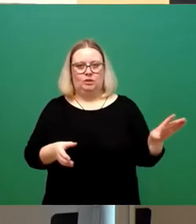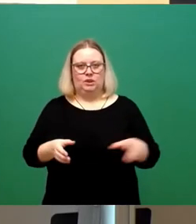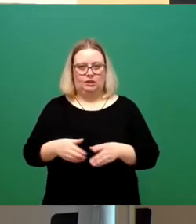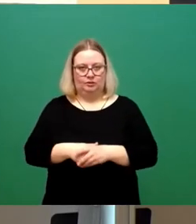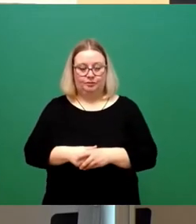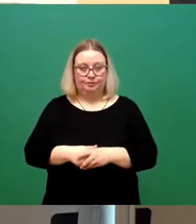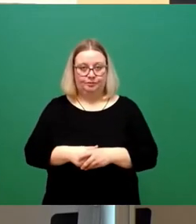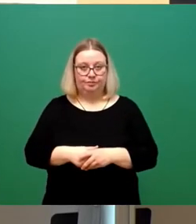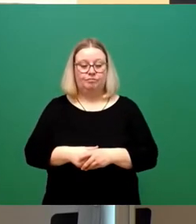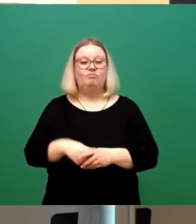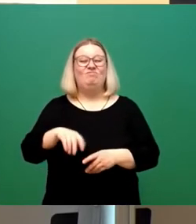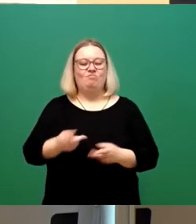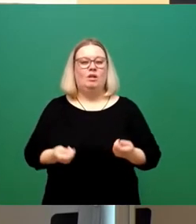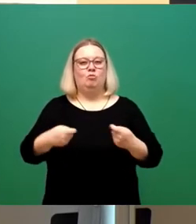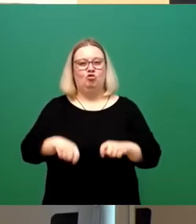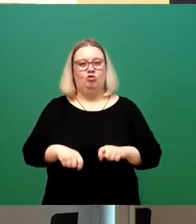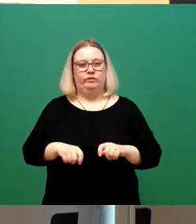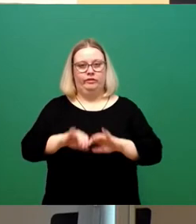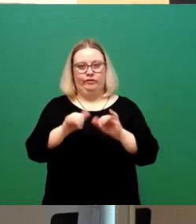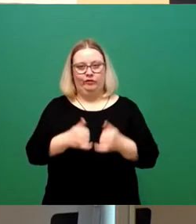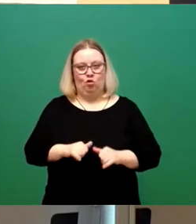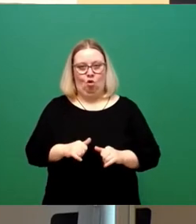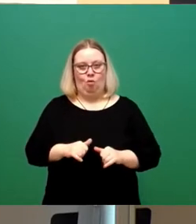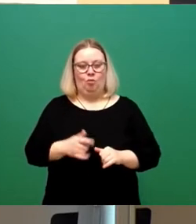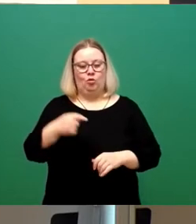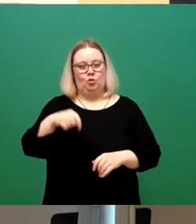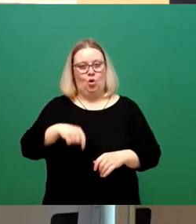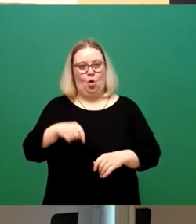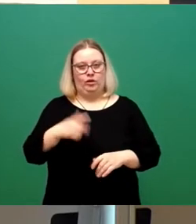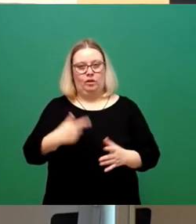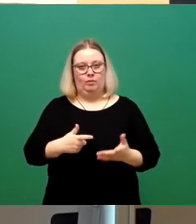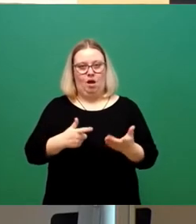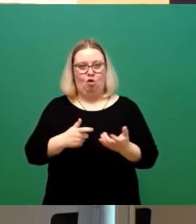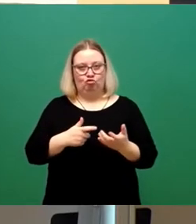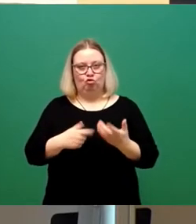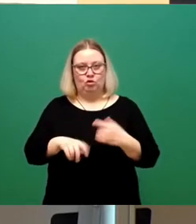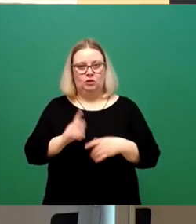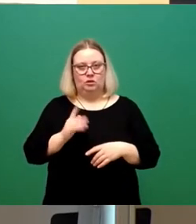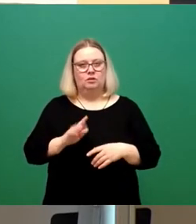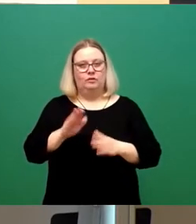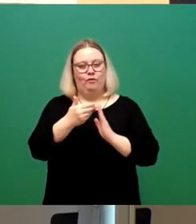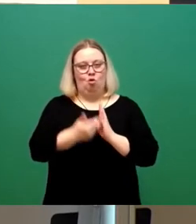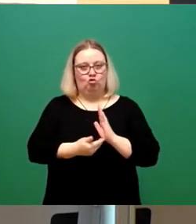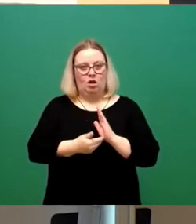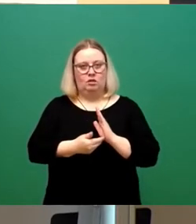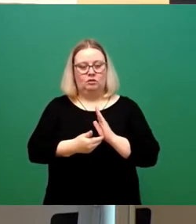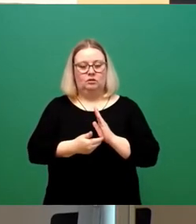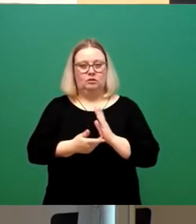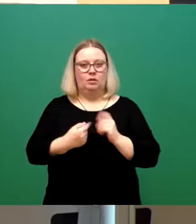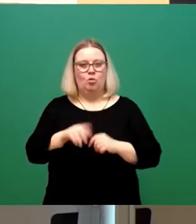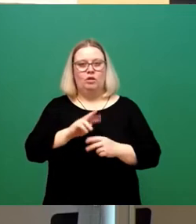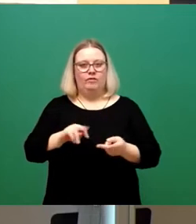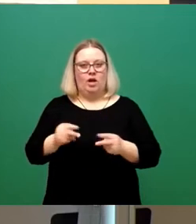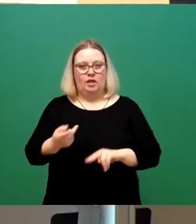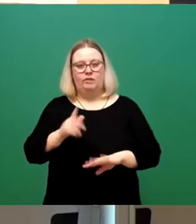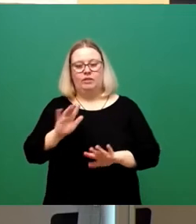zur Beschlussfassung vorgeschlagenen und heute im Ausschuss, die vorgeschlagenen und heute im Ausschuss eigentlich bestätigte Variante sieht